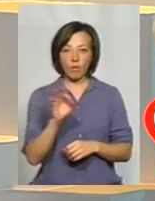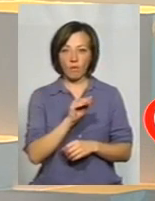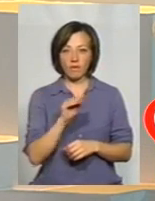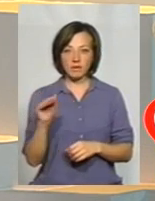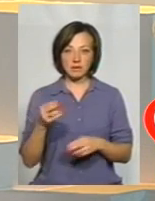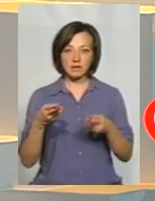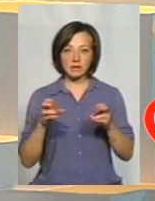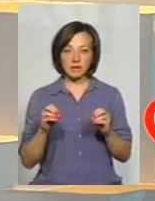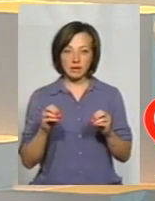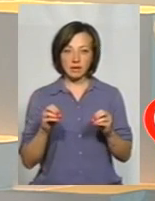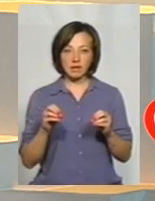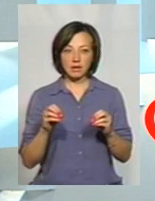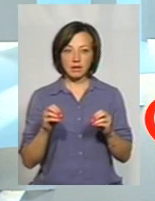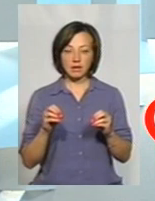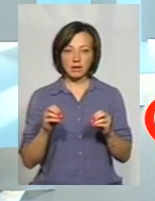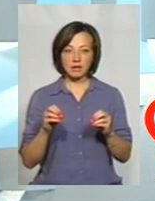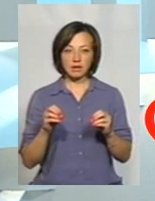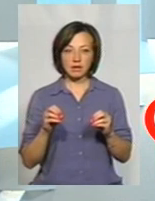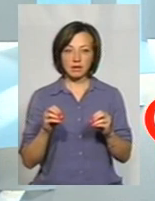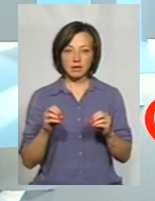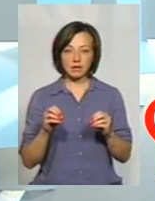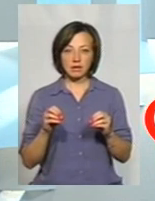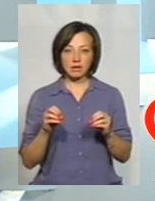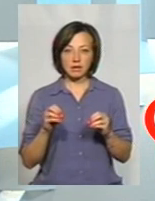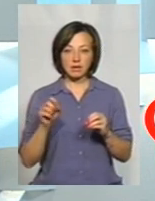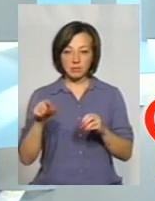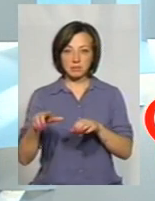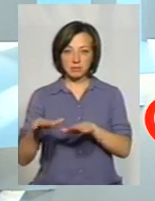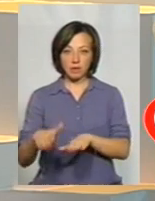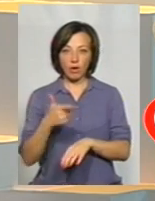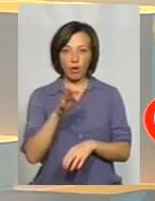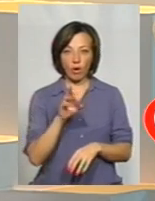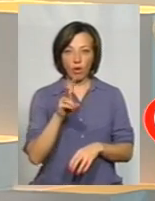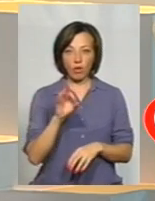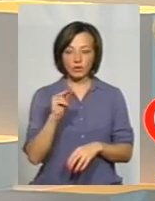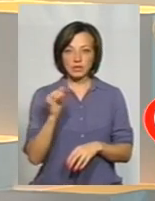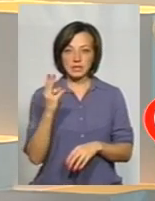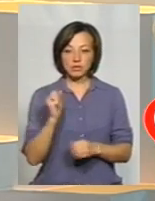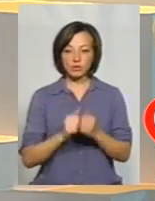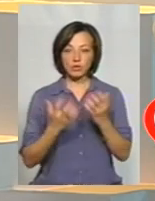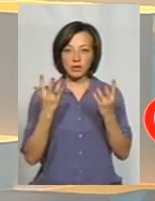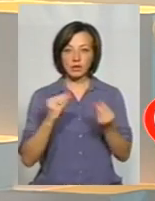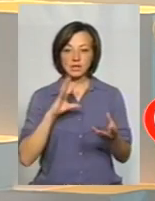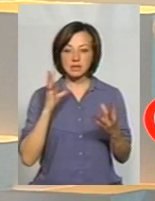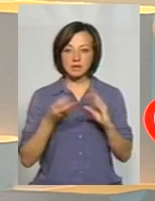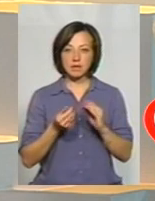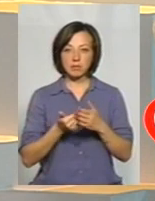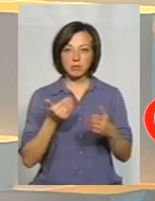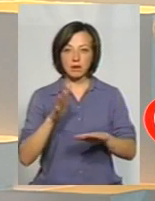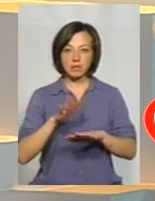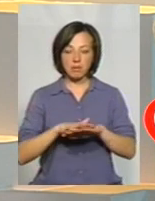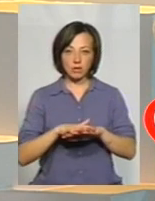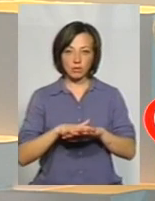де ягода маліна. І вони щоденно роблять звіт перед банком.